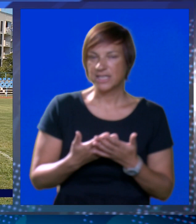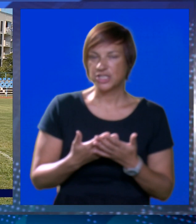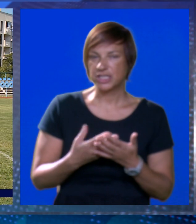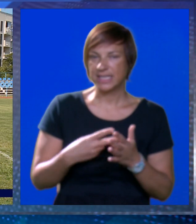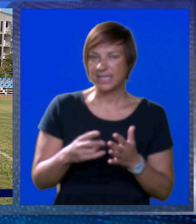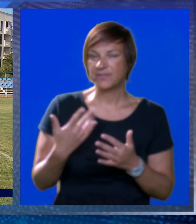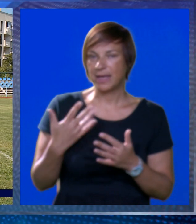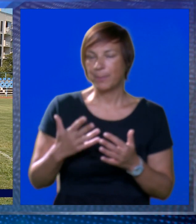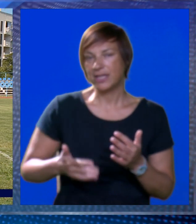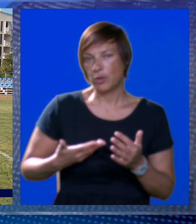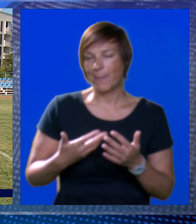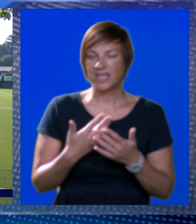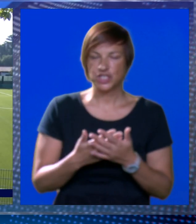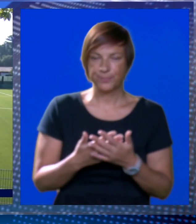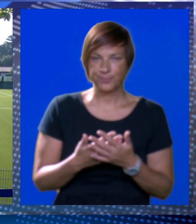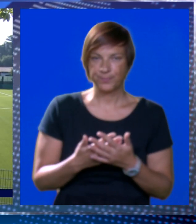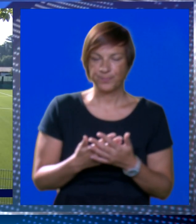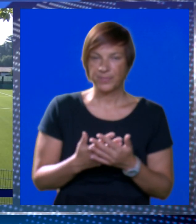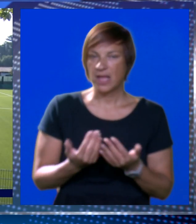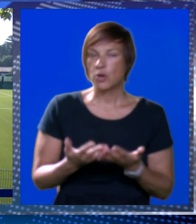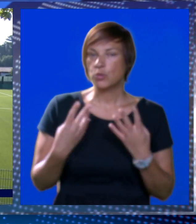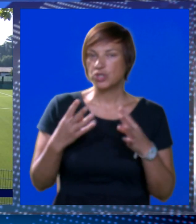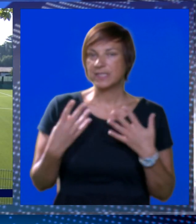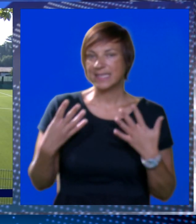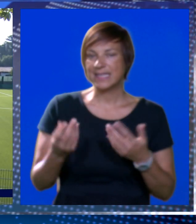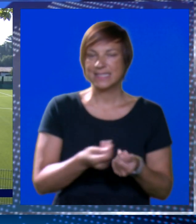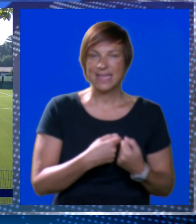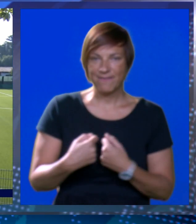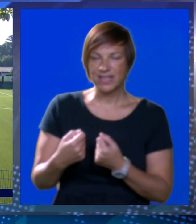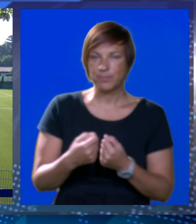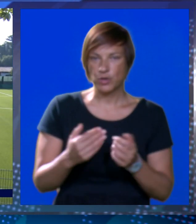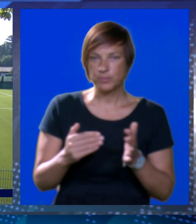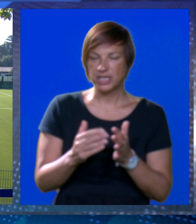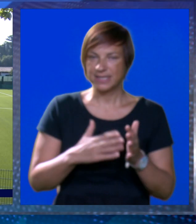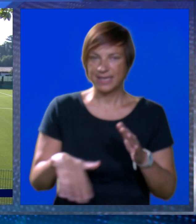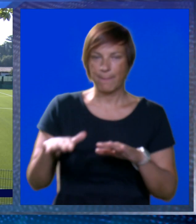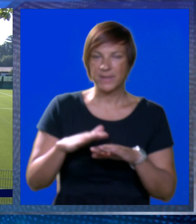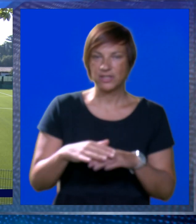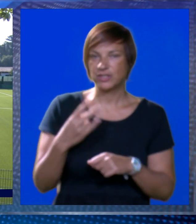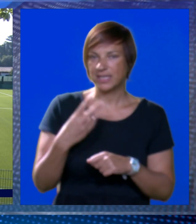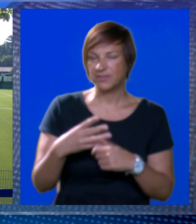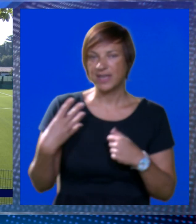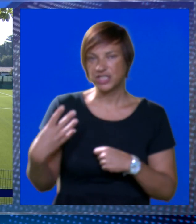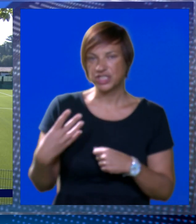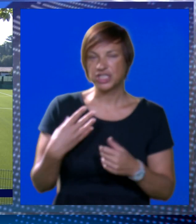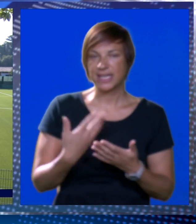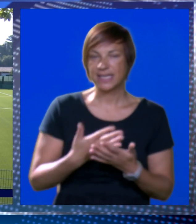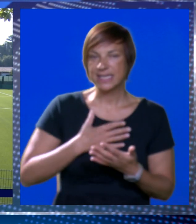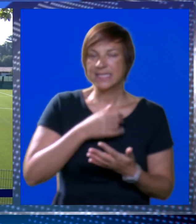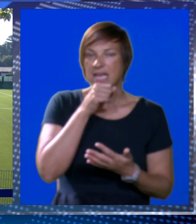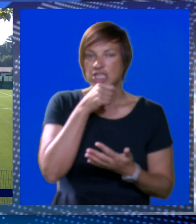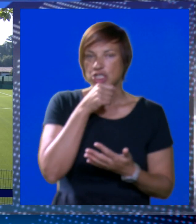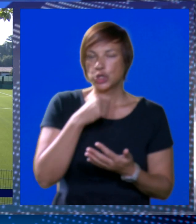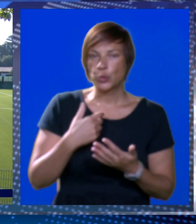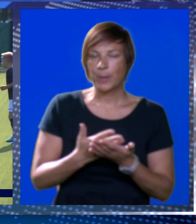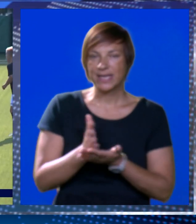i juniori dvije tišće peto i mlađi. Uz 89 momčadi treba dodati kako će 24 iz